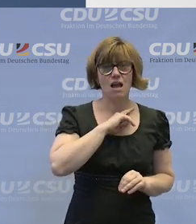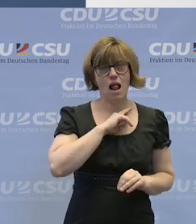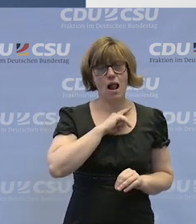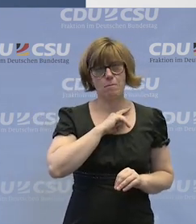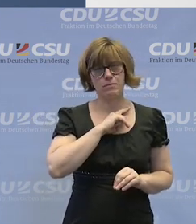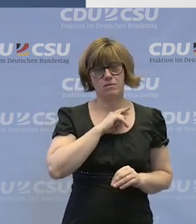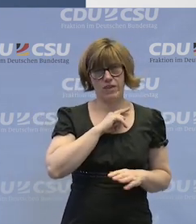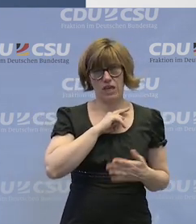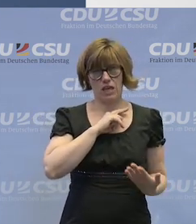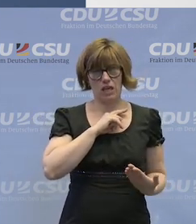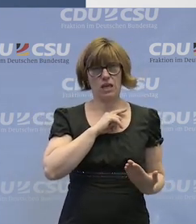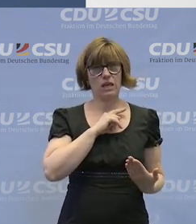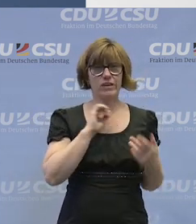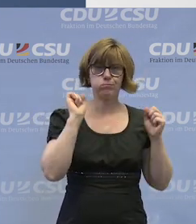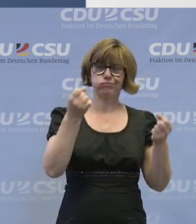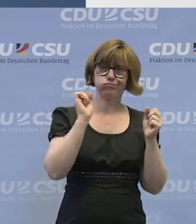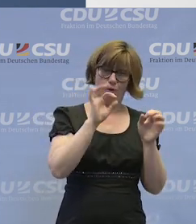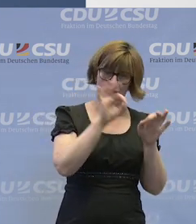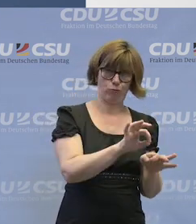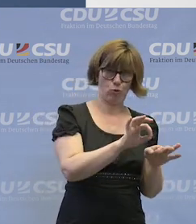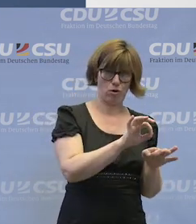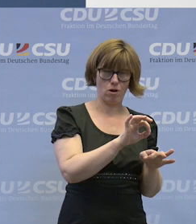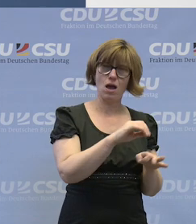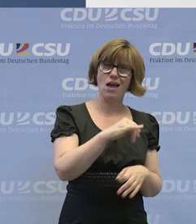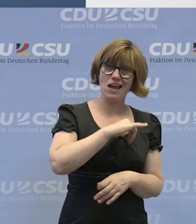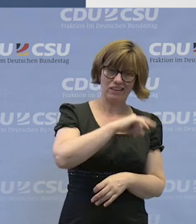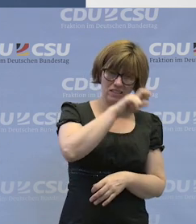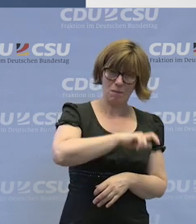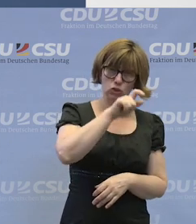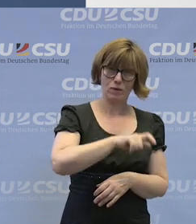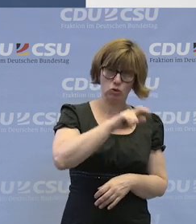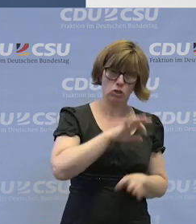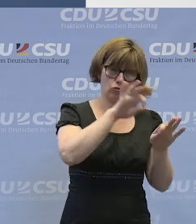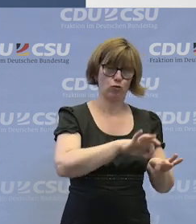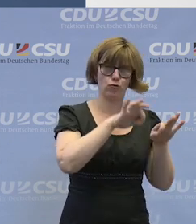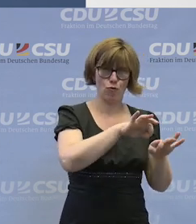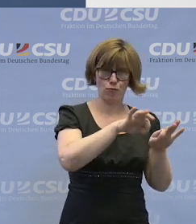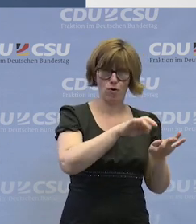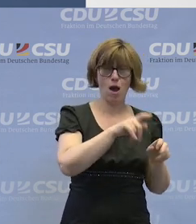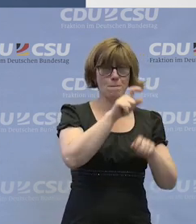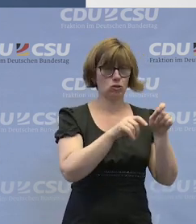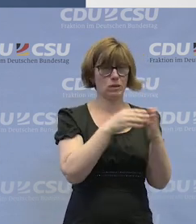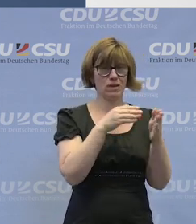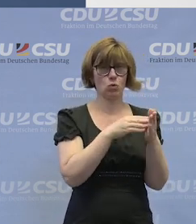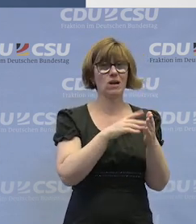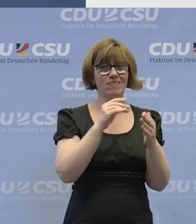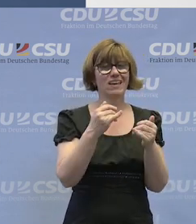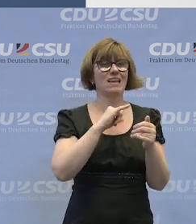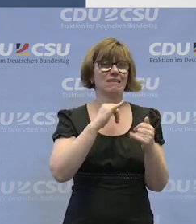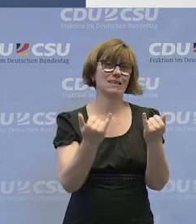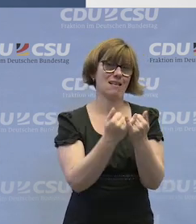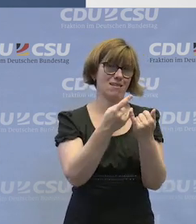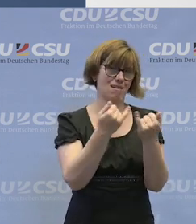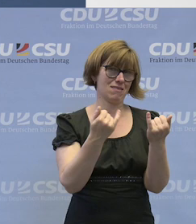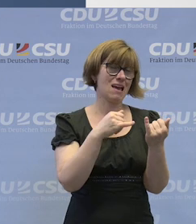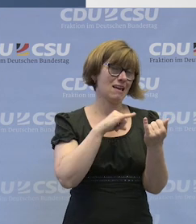ich habe agiert am Interesse des Menschen. Und wenn, des Menschen mit Behinderung, nicht unbedingt am Interesse der Eltern.